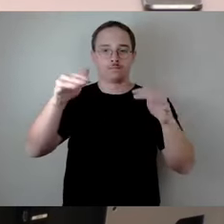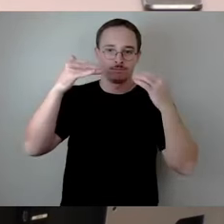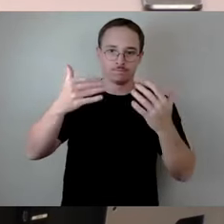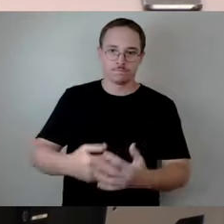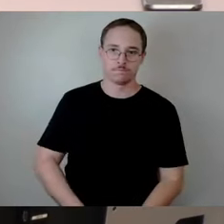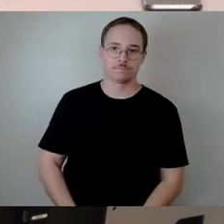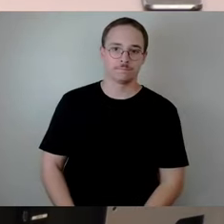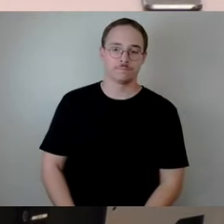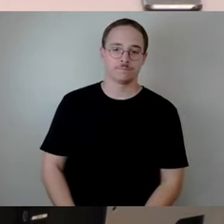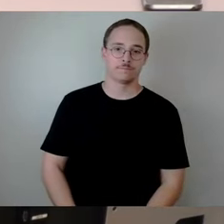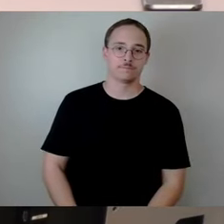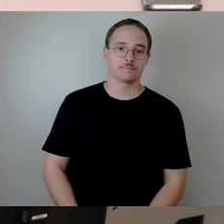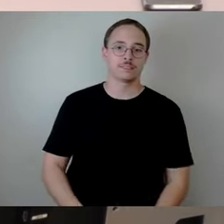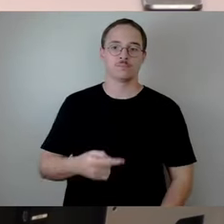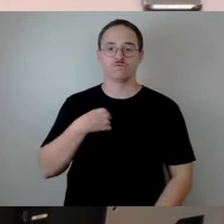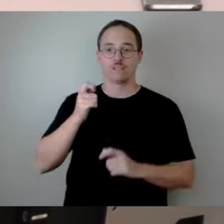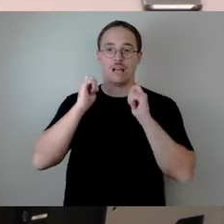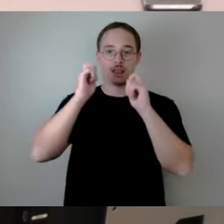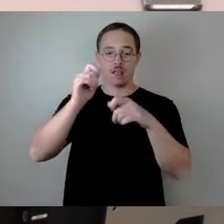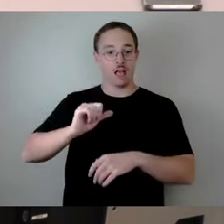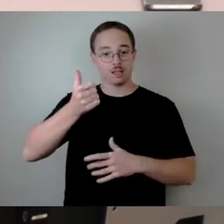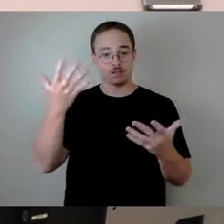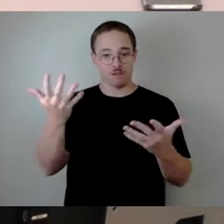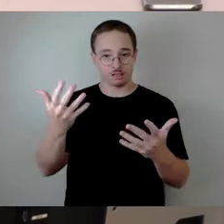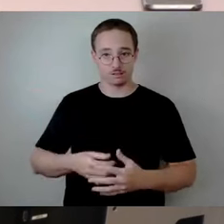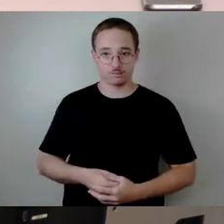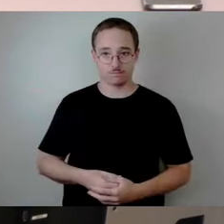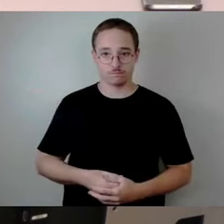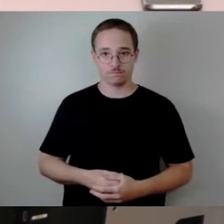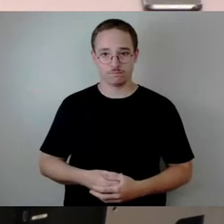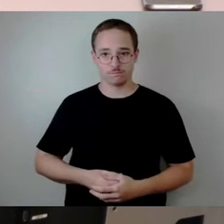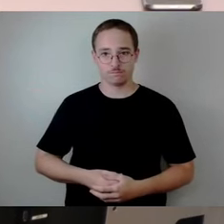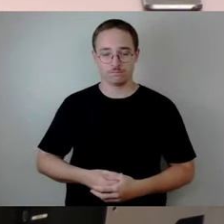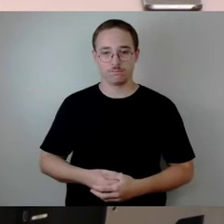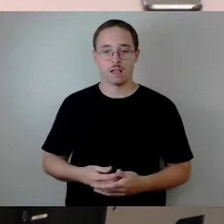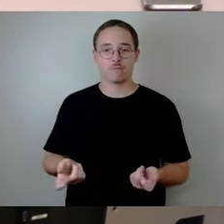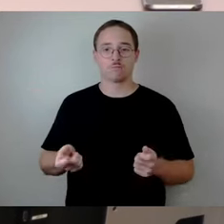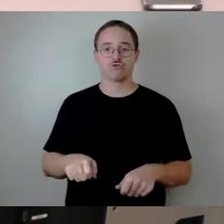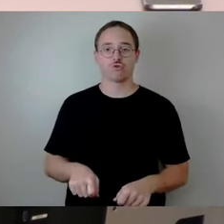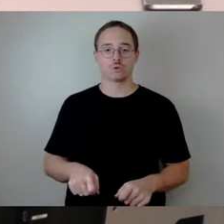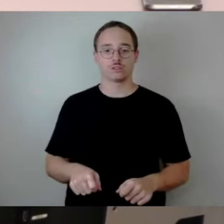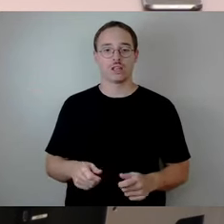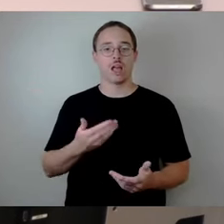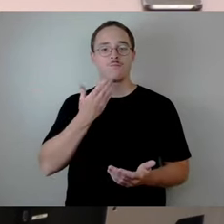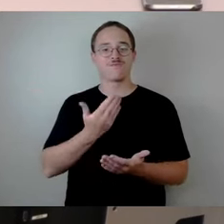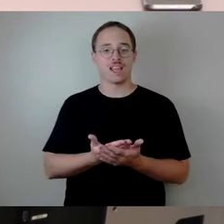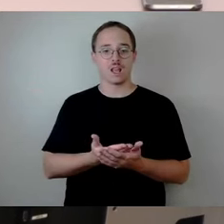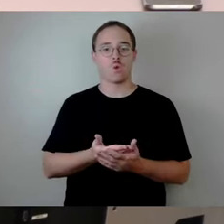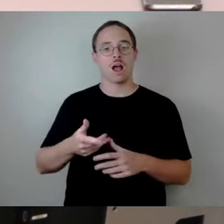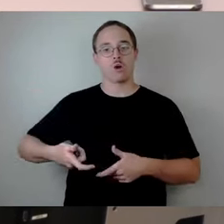Ich beantrage als erstes, dass wir über die Beschlussempfehlung des Ausschusses für Wirtschaftsförderung abstimmen.